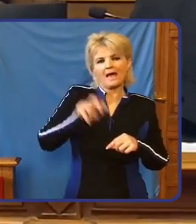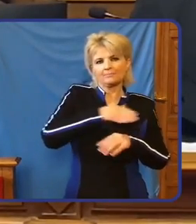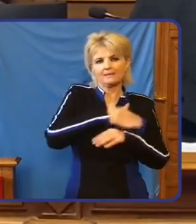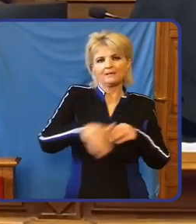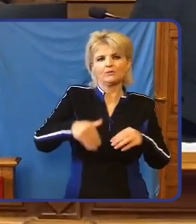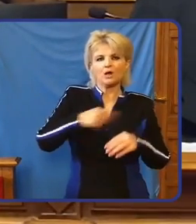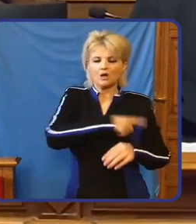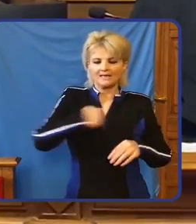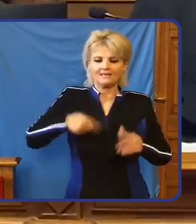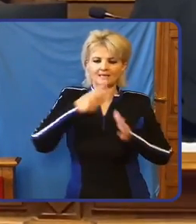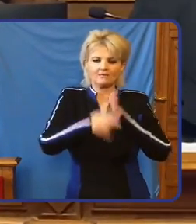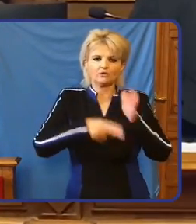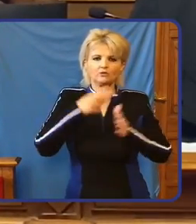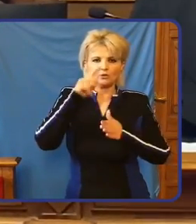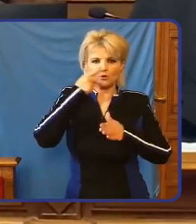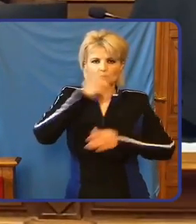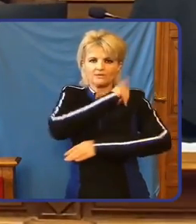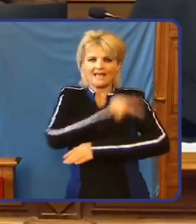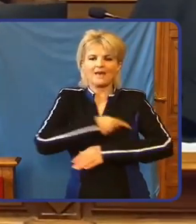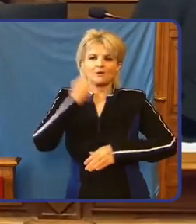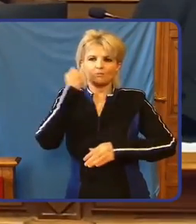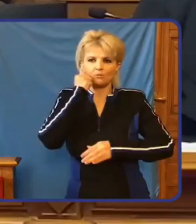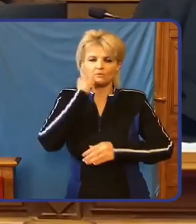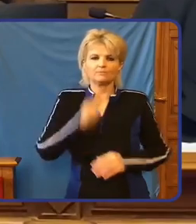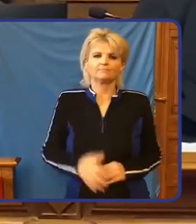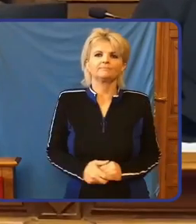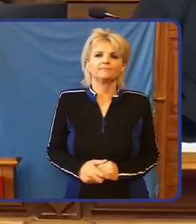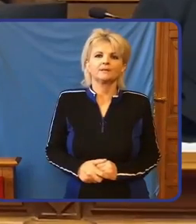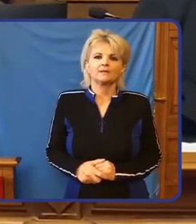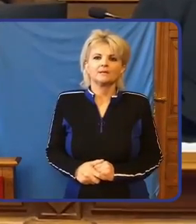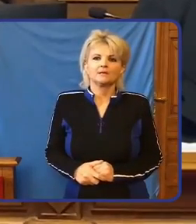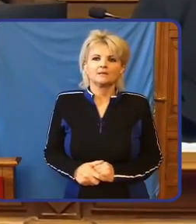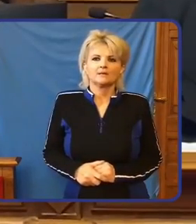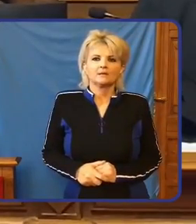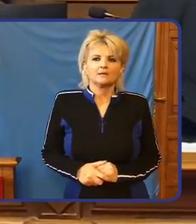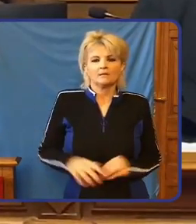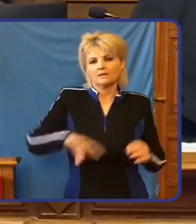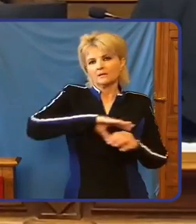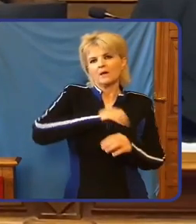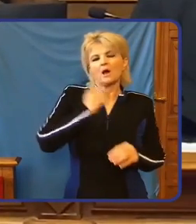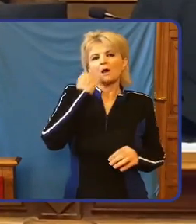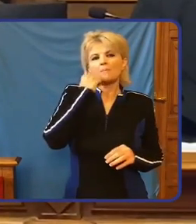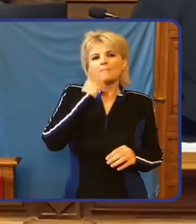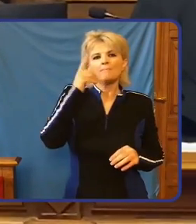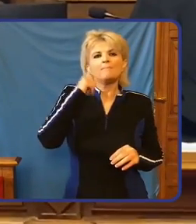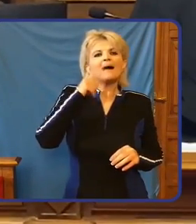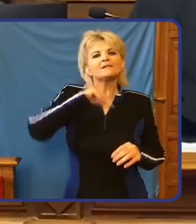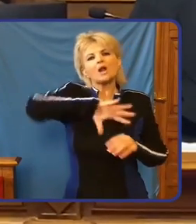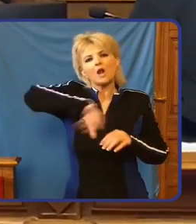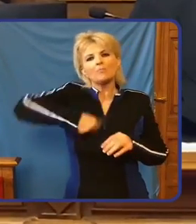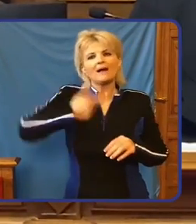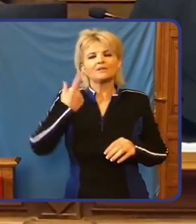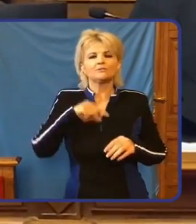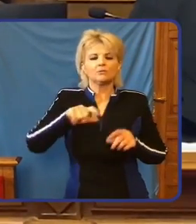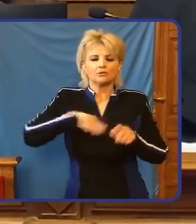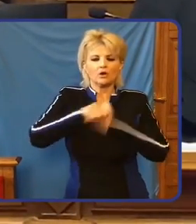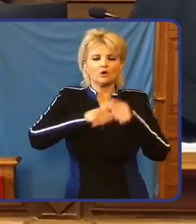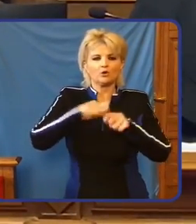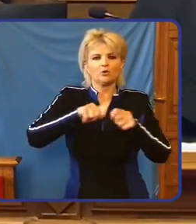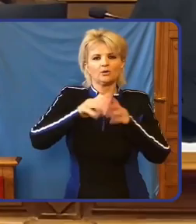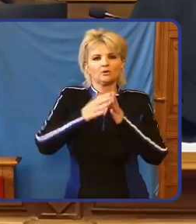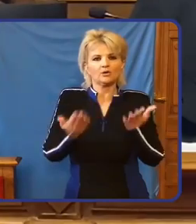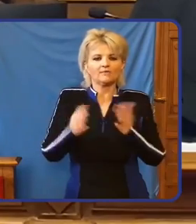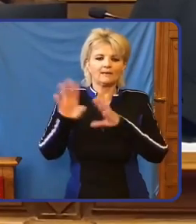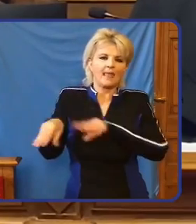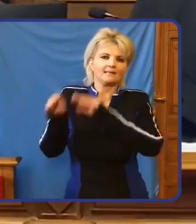orosz erőművet, a MET, ha már itt tartunk. Mekora lopás volt a MET? Mekora lopás volt a kötvény? A